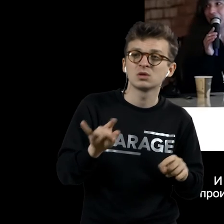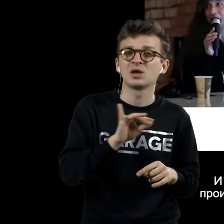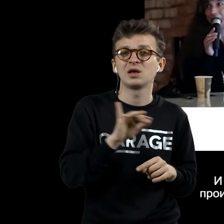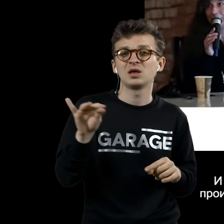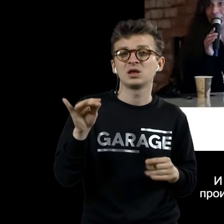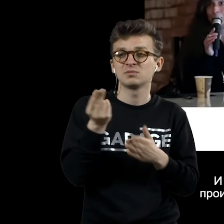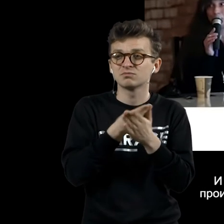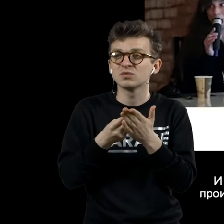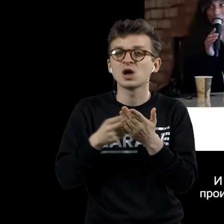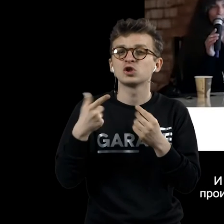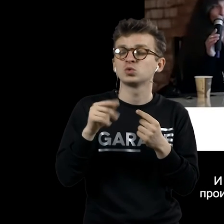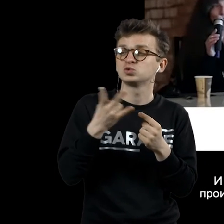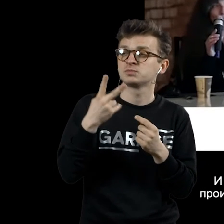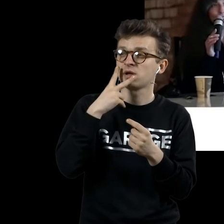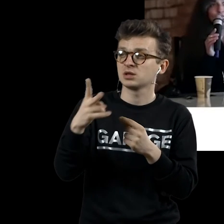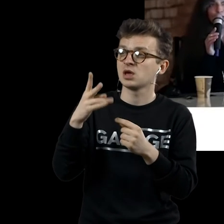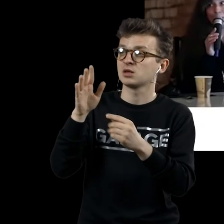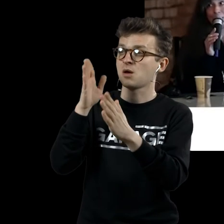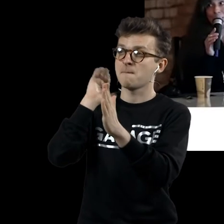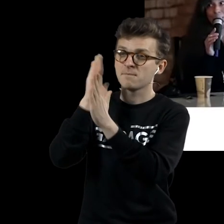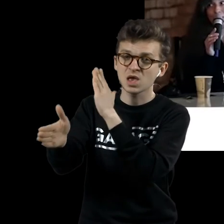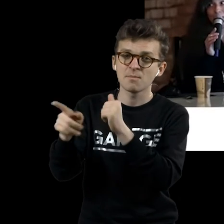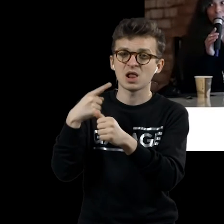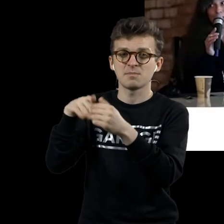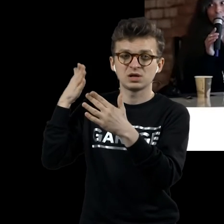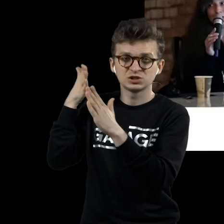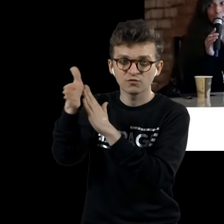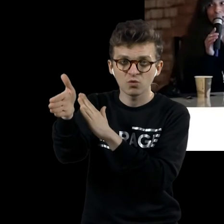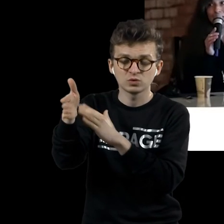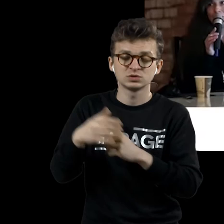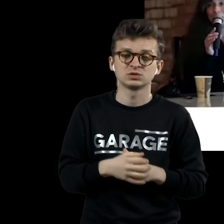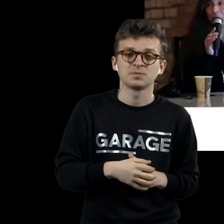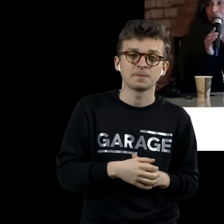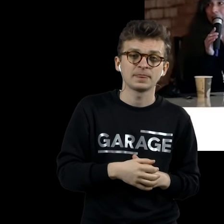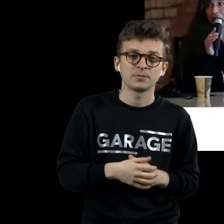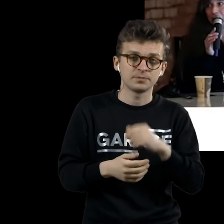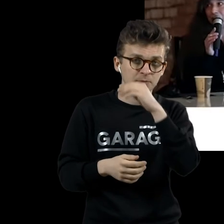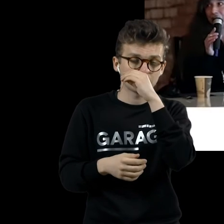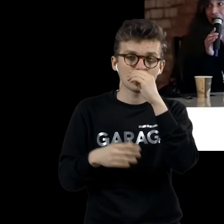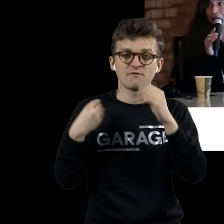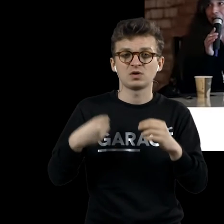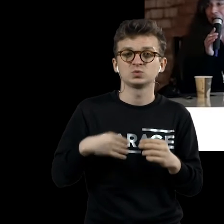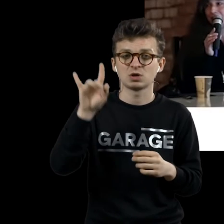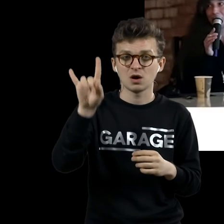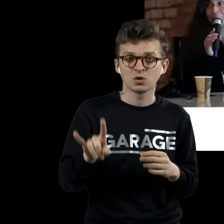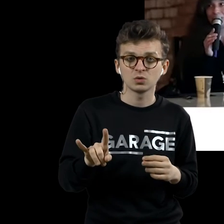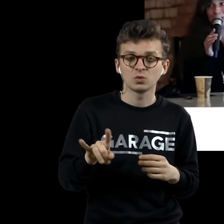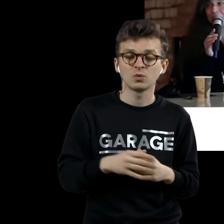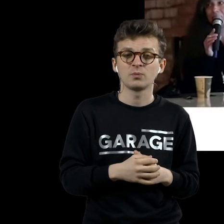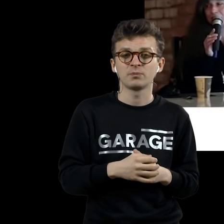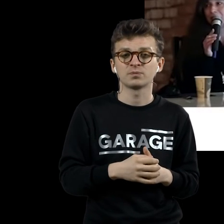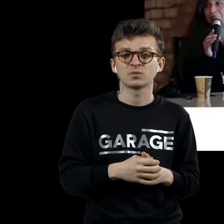которые надо смотреть, или сквозь него надо смотреть. Fresh Widow. Ну, французское окно у French Widow, значит,